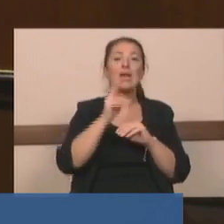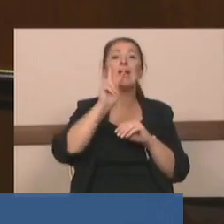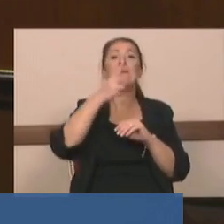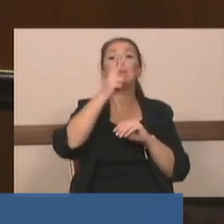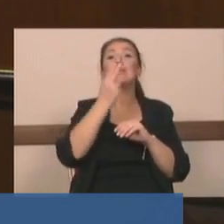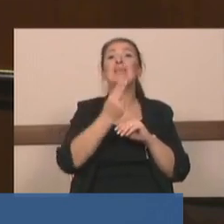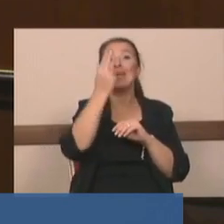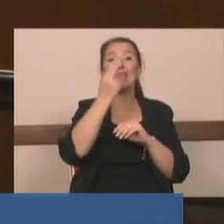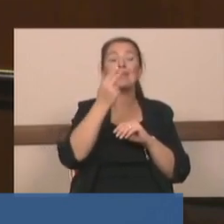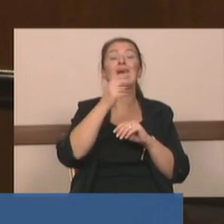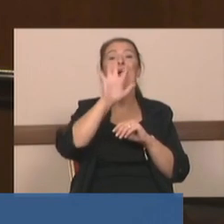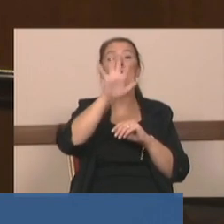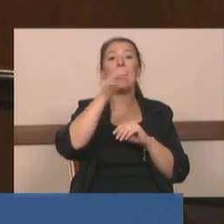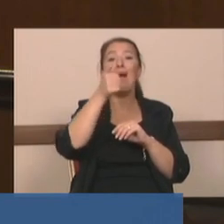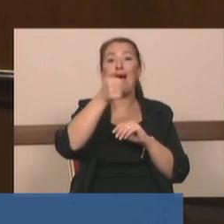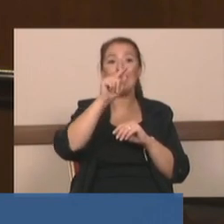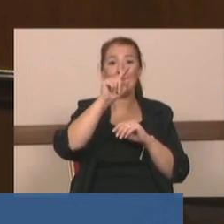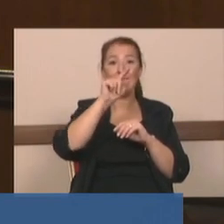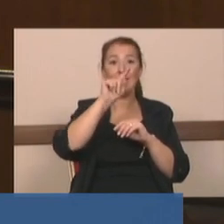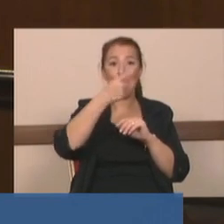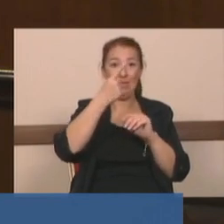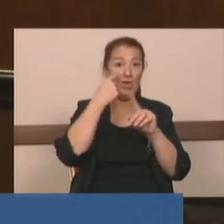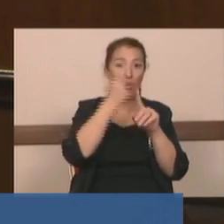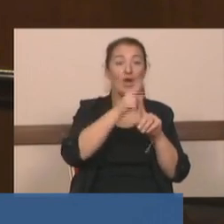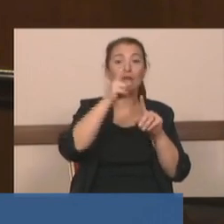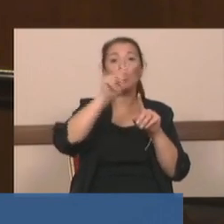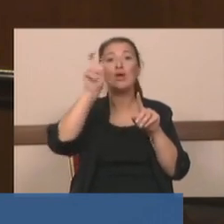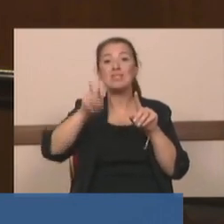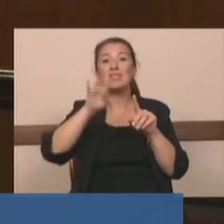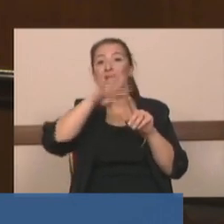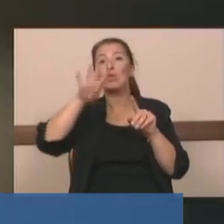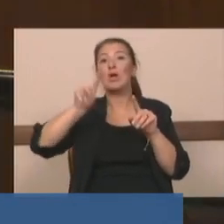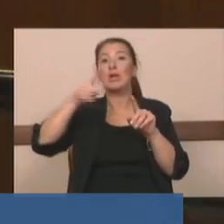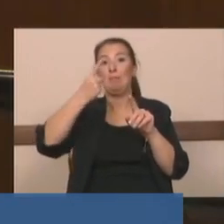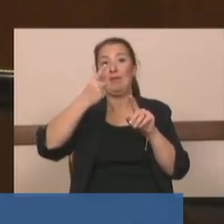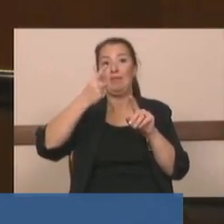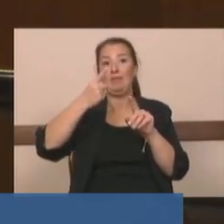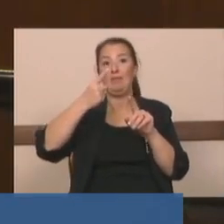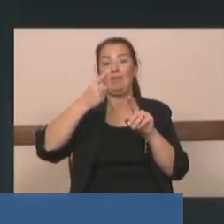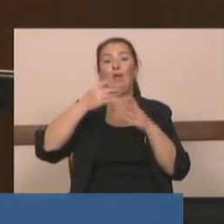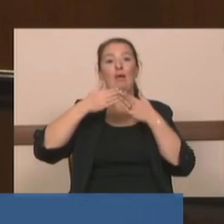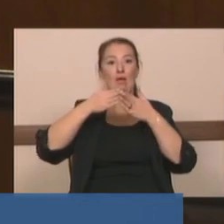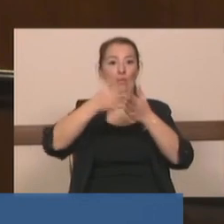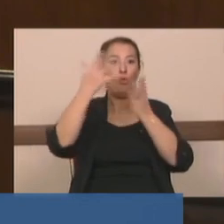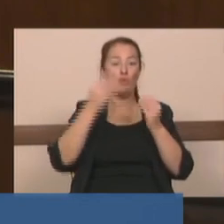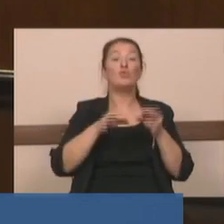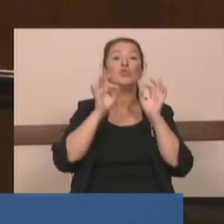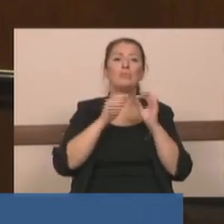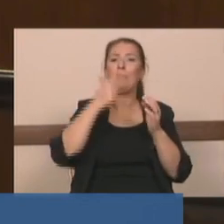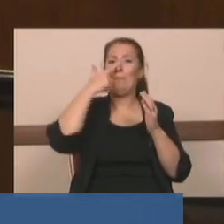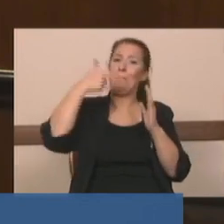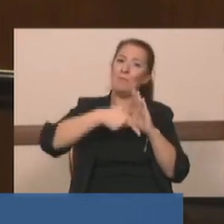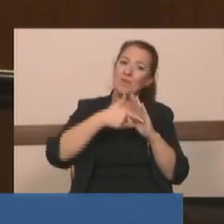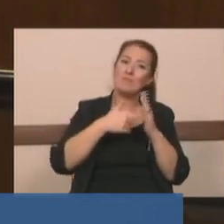tanker geçmiş. Iki bin on sekizde kırk dört bin tanker geçmiş. Artık akaryakıt ya da şöyle